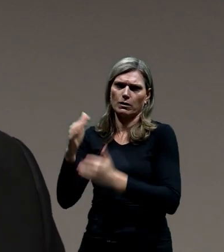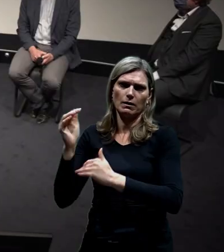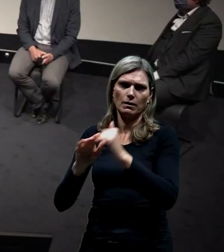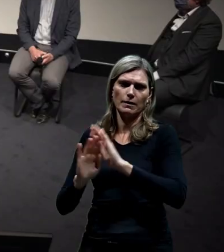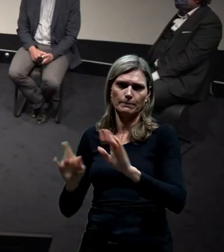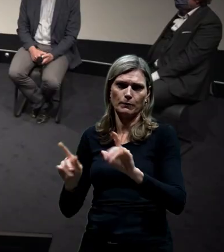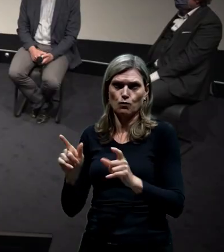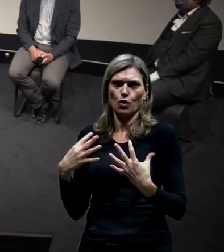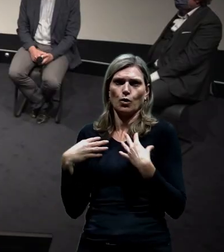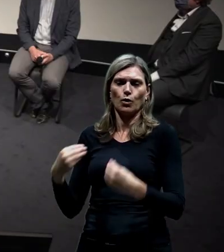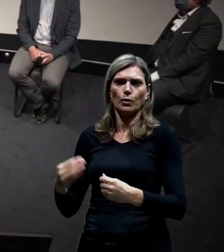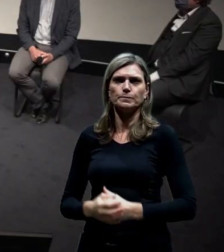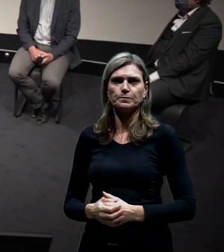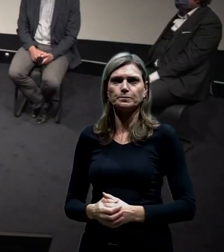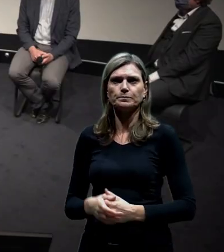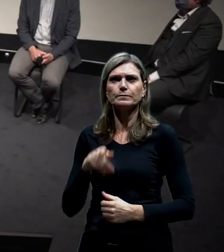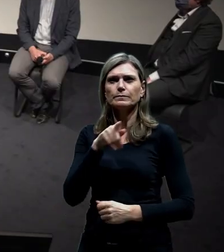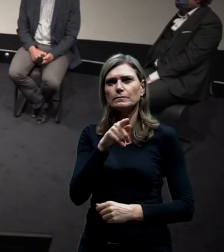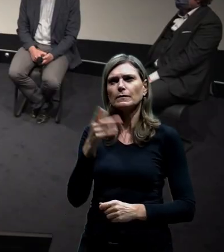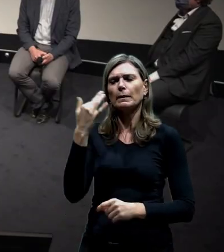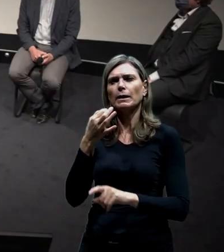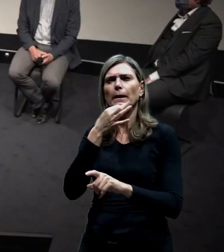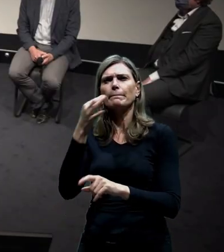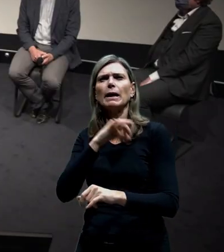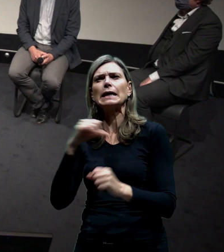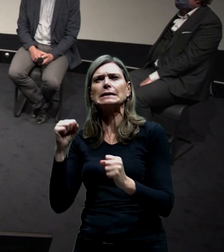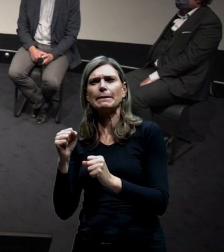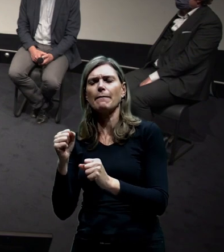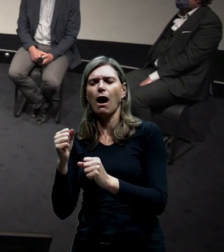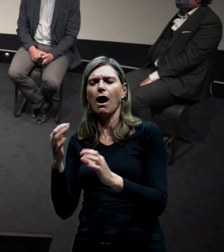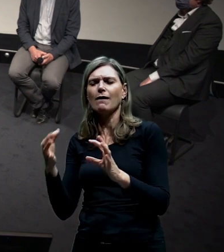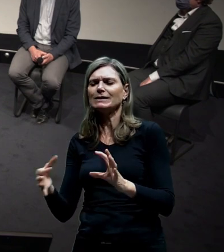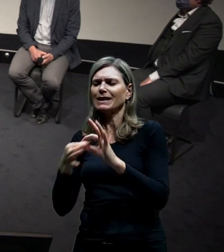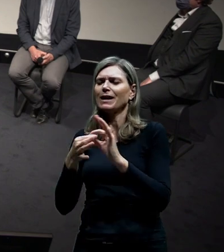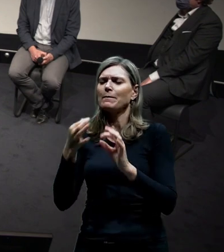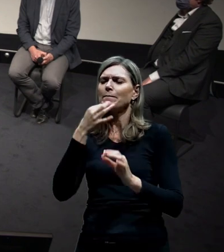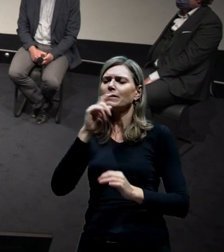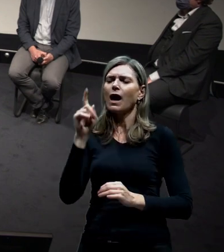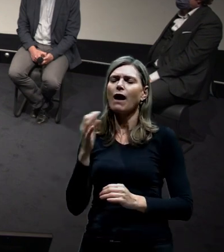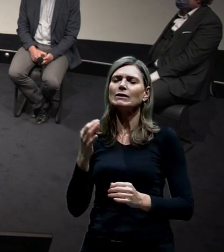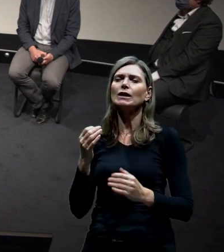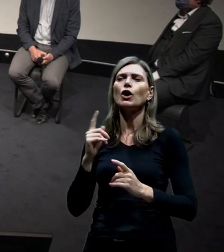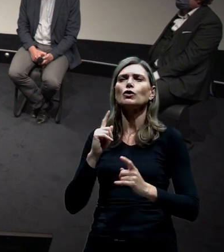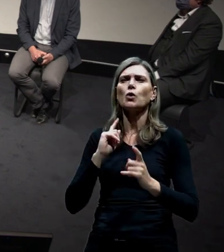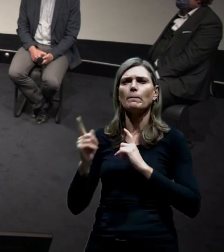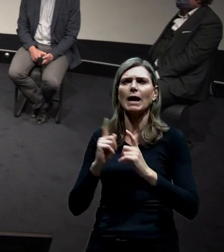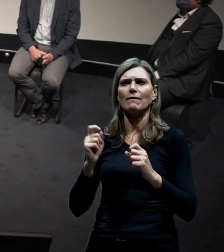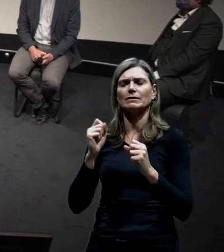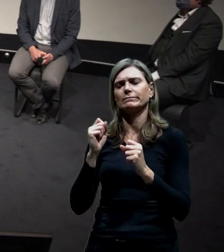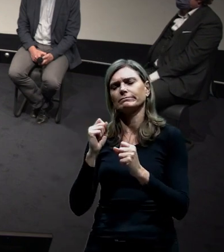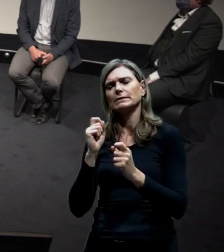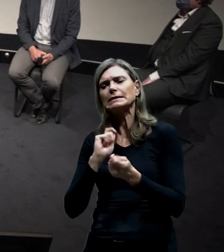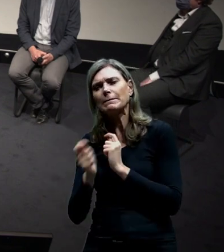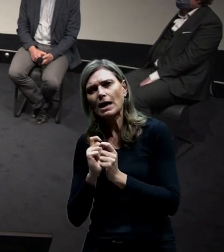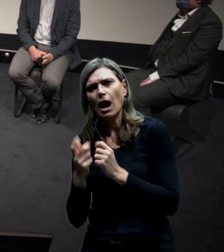tím komentářem o kapacitách nahrál na poslední otázku, a to je, jaké dopravní změny nebo stavby, co se týče MHD a parkovišť